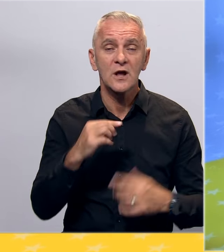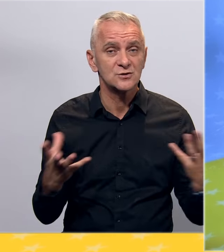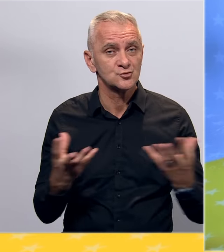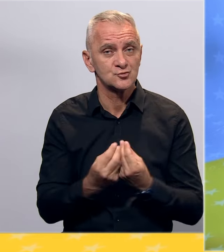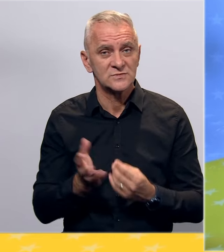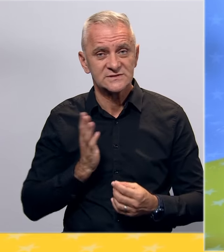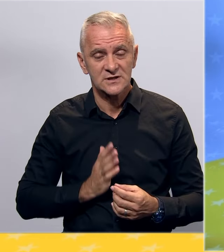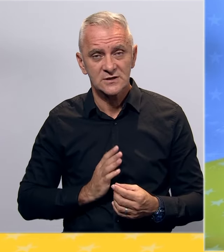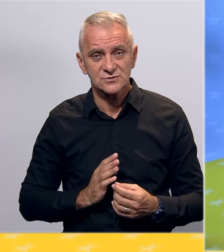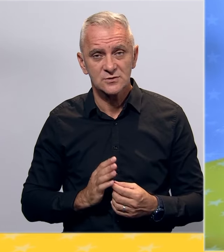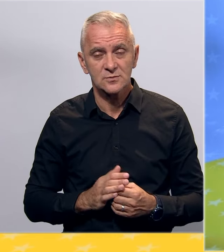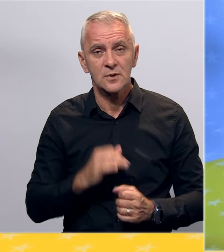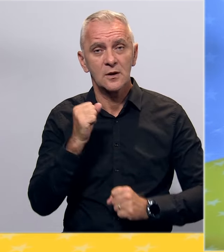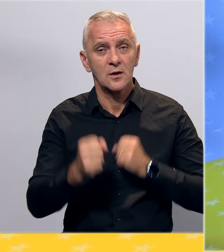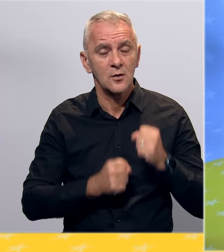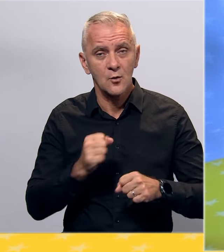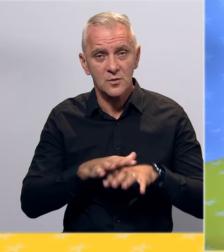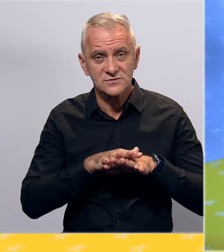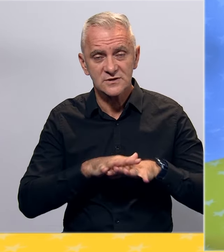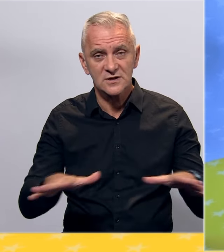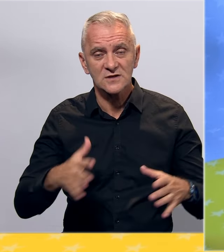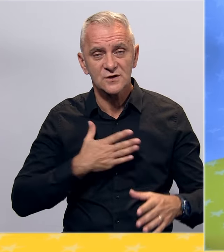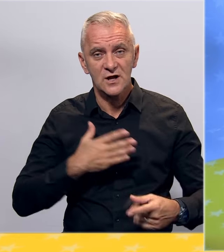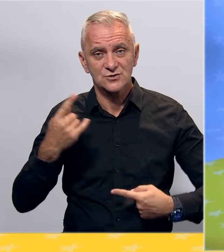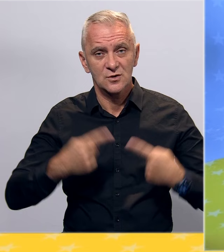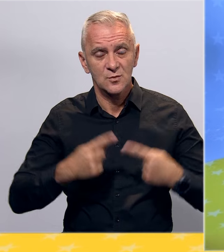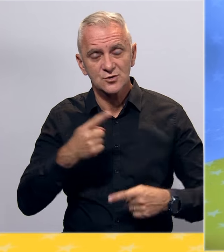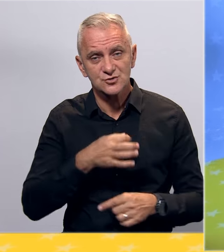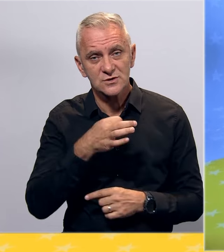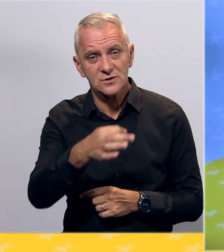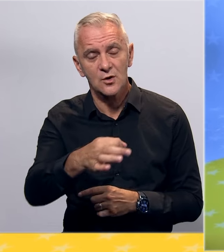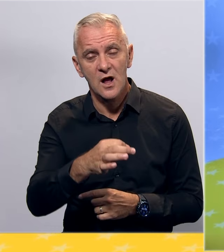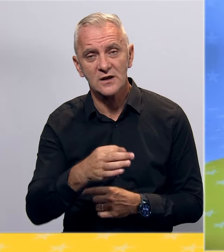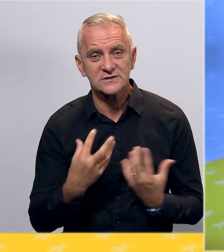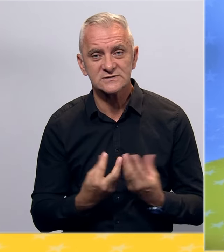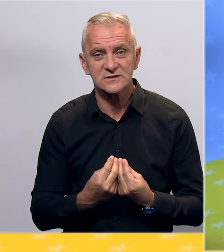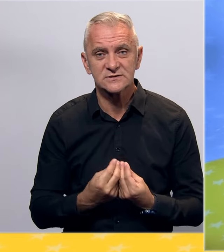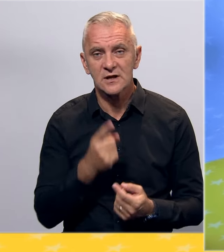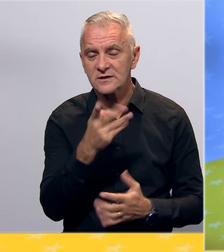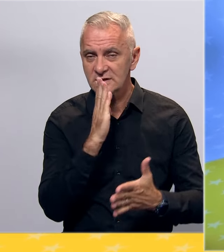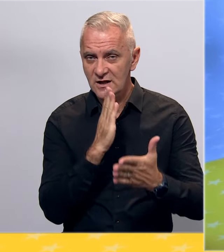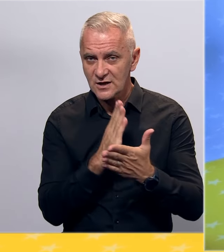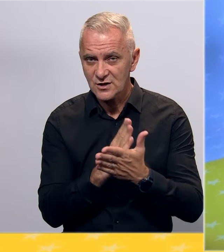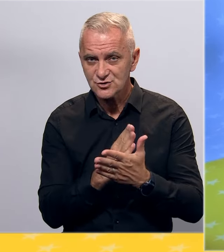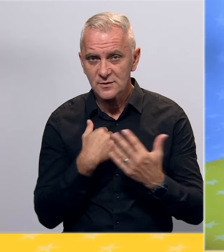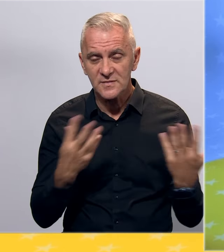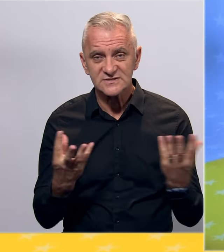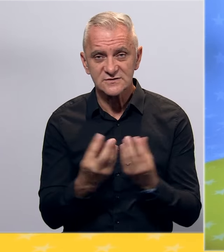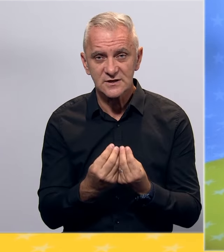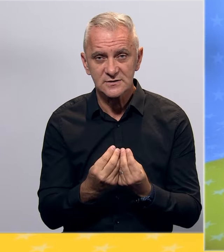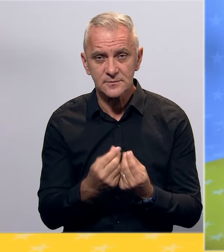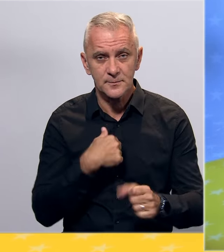građanima, kroz ubrzani razvoj naših političkih i lokalnih zajednica. Na taj način, svi zajedno,